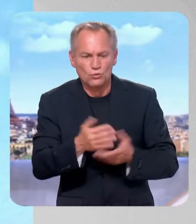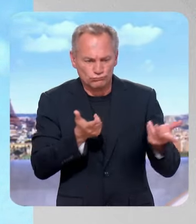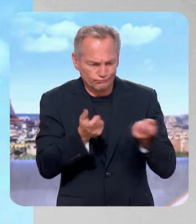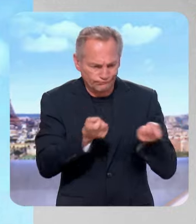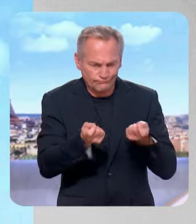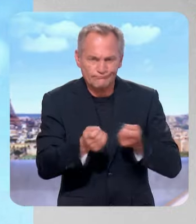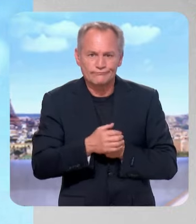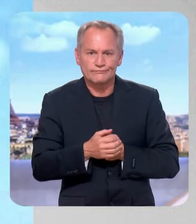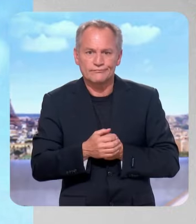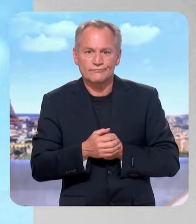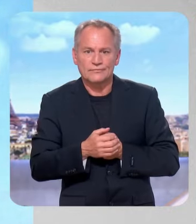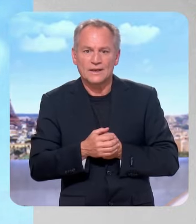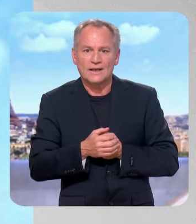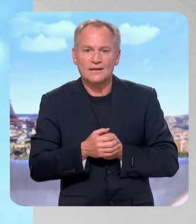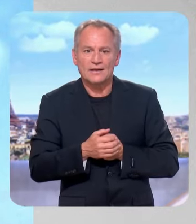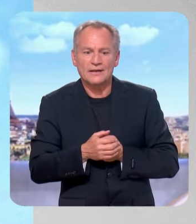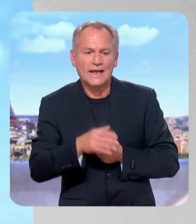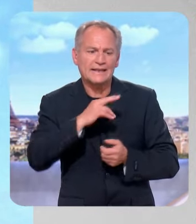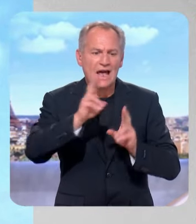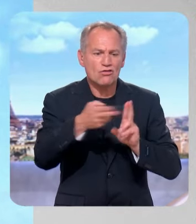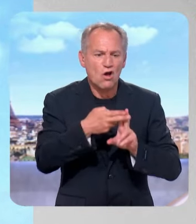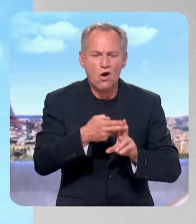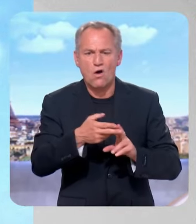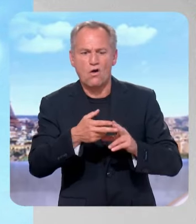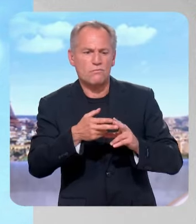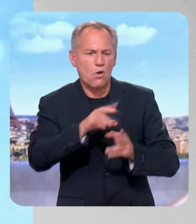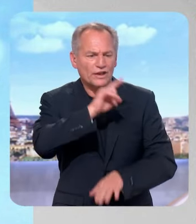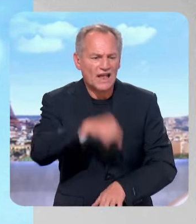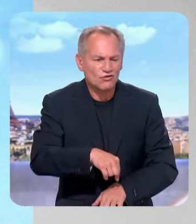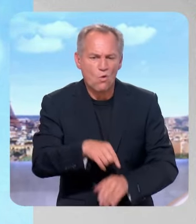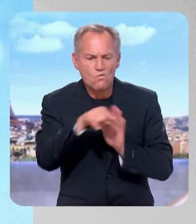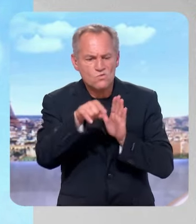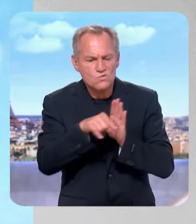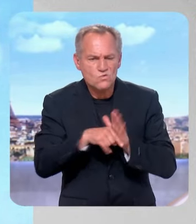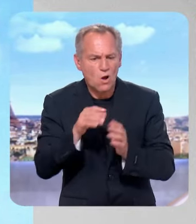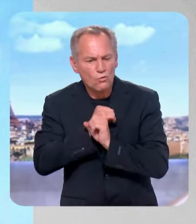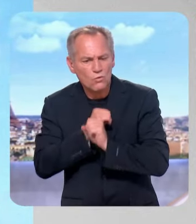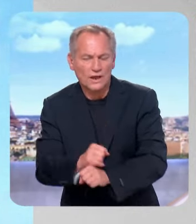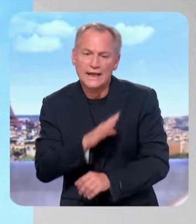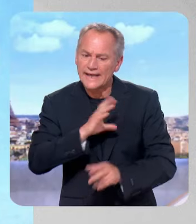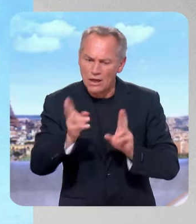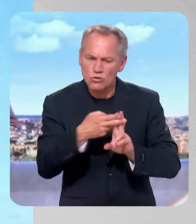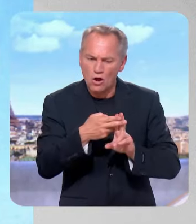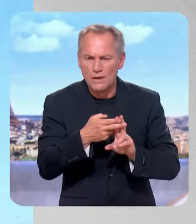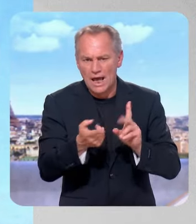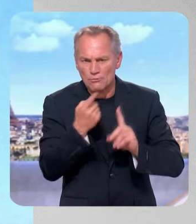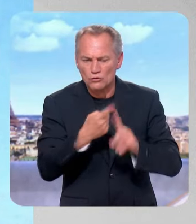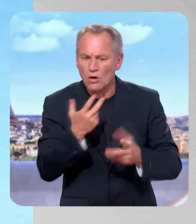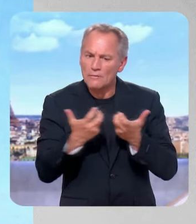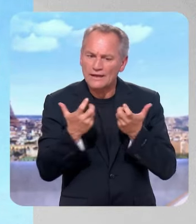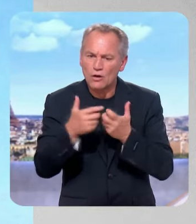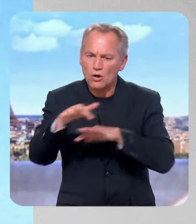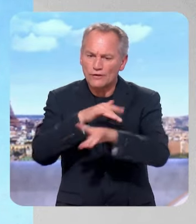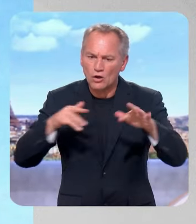régulation. Oui, on aime trop la régulation. va mettre des normes, des carcans, des obligations, des contraintes. Il y des normes qui sont indispensables, notamment dans le domaine environnemental.